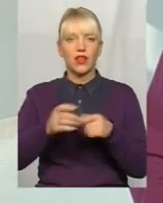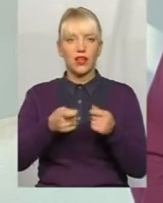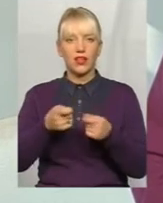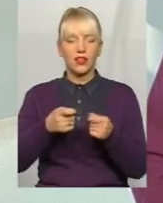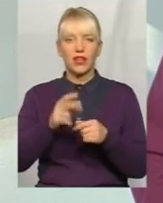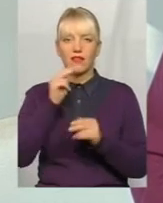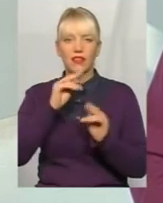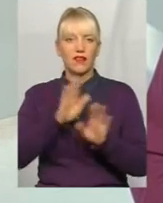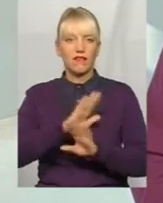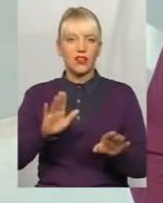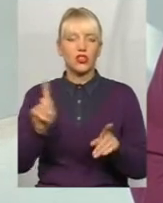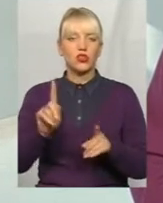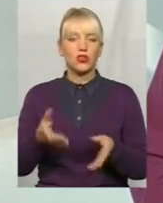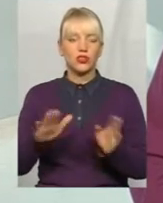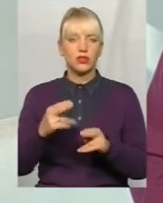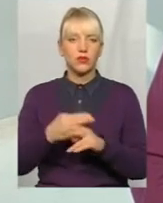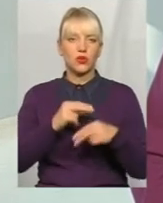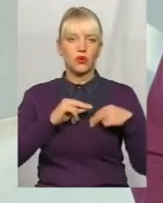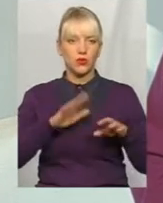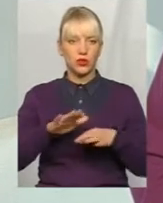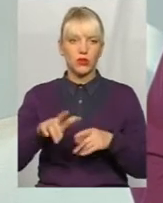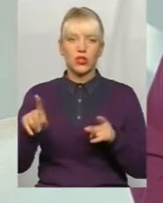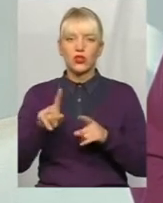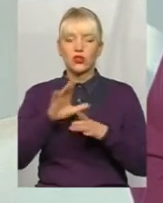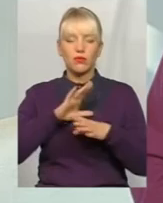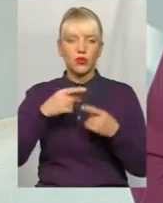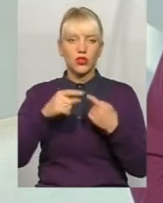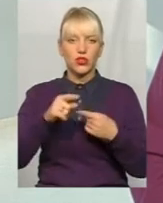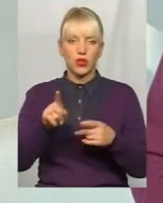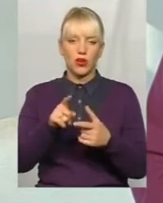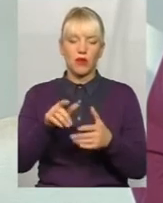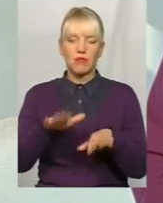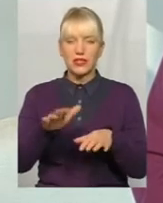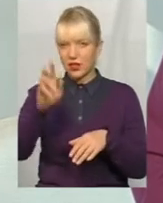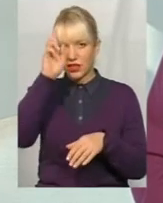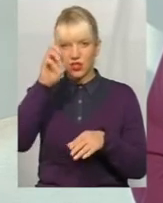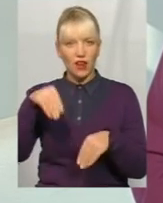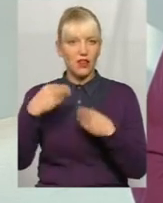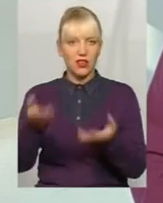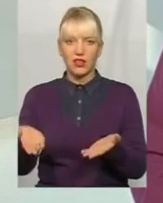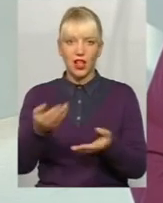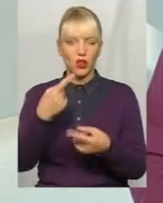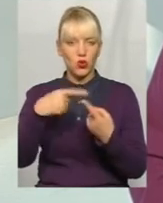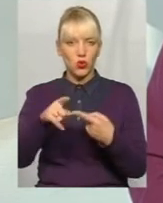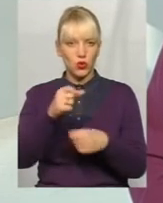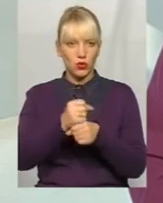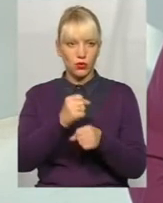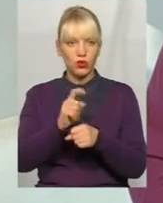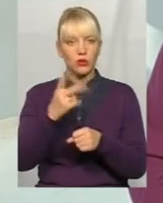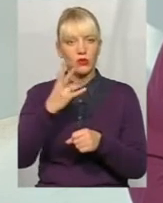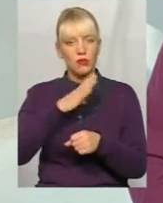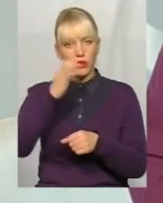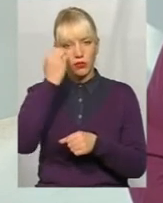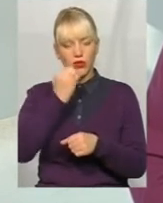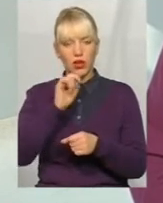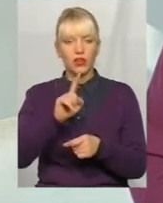залишилися без робочих місць. Вони не винні, що не було інше, альтернативно робочого місця. Їм держава їх не надала. І тому має бути подяка від держави,